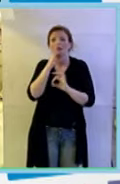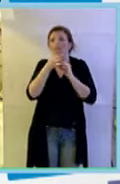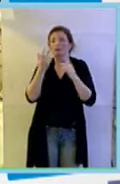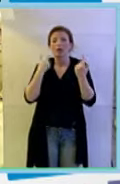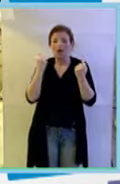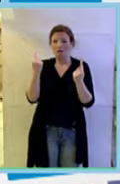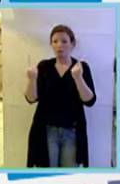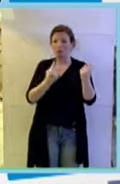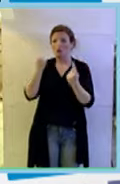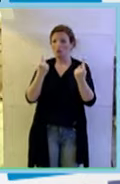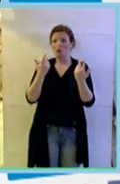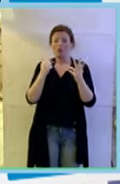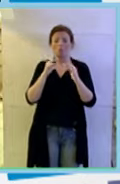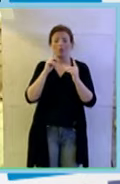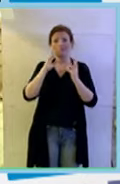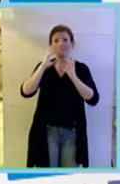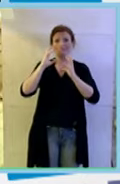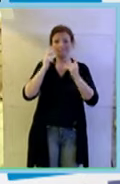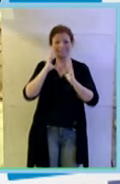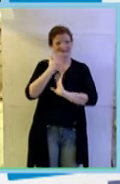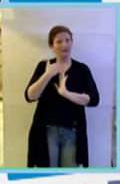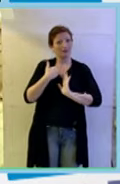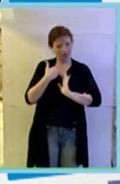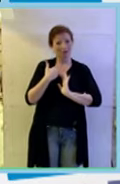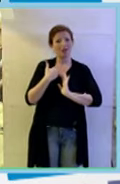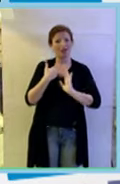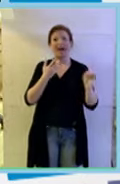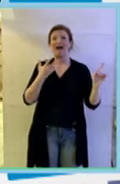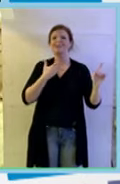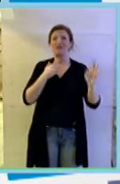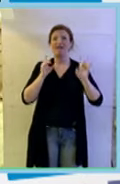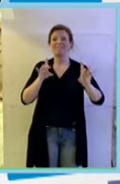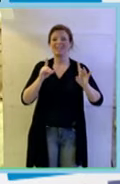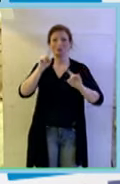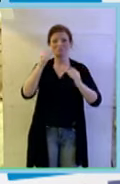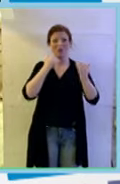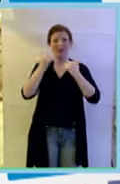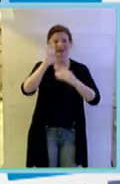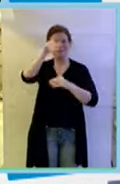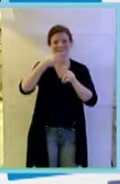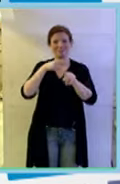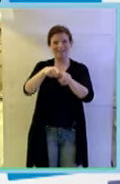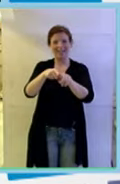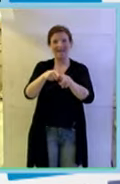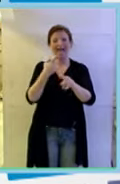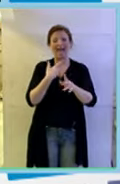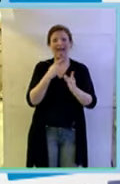situazione abbastanza anomala c'è un virus anche in Parlamento in questi giorni c'è un virus che è il virus del